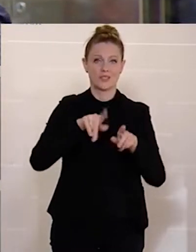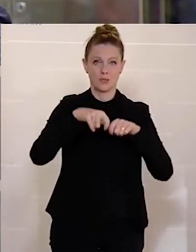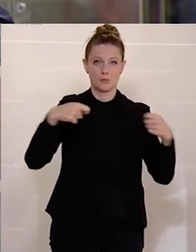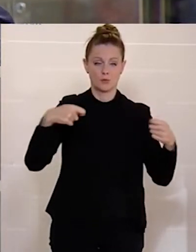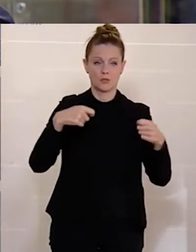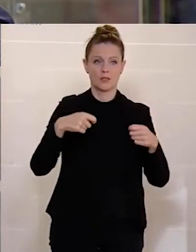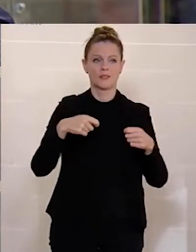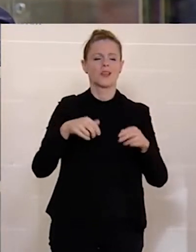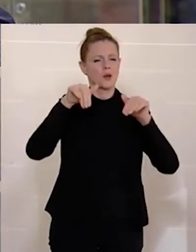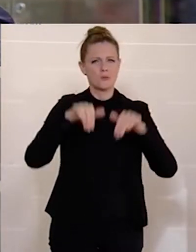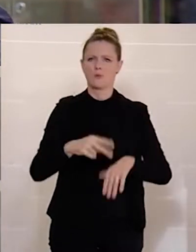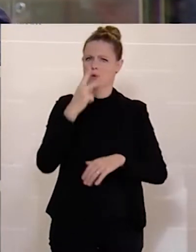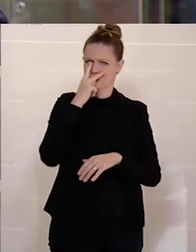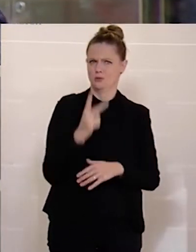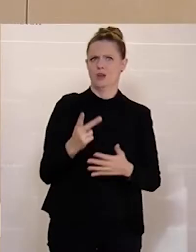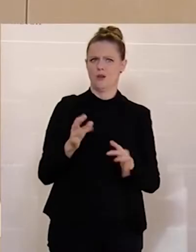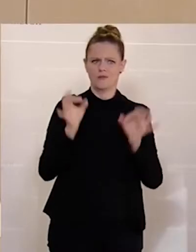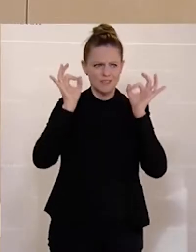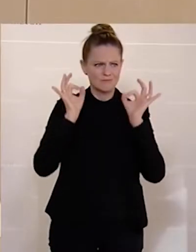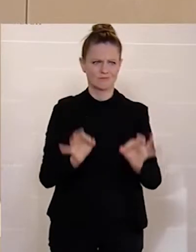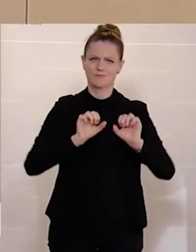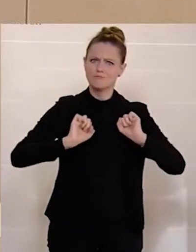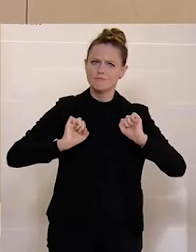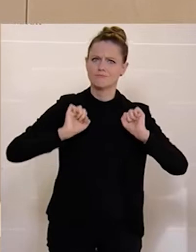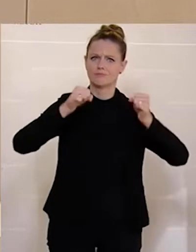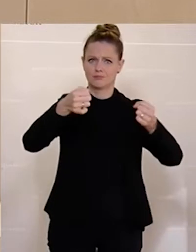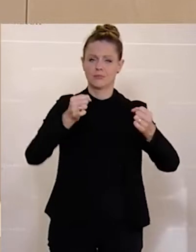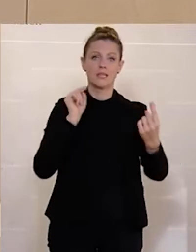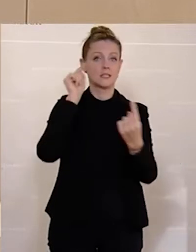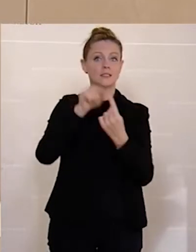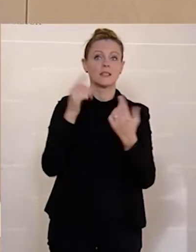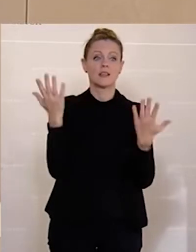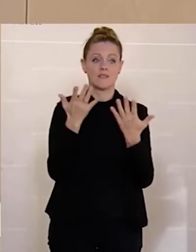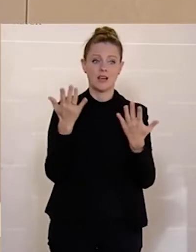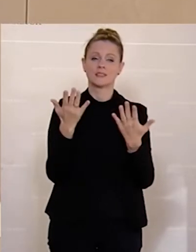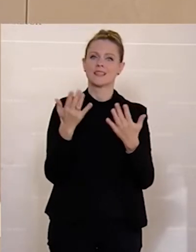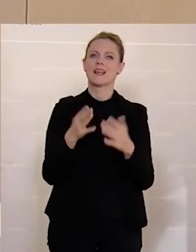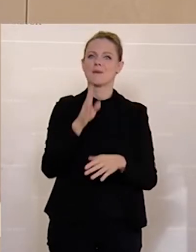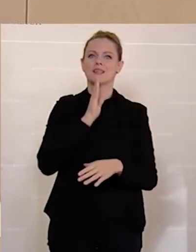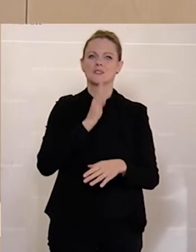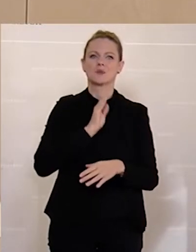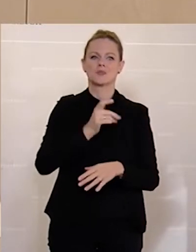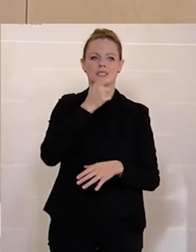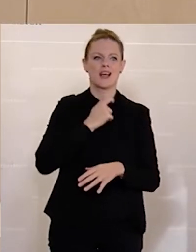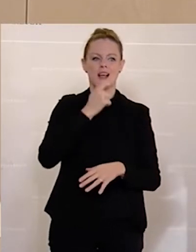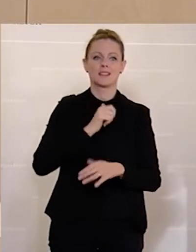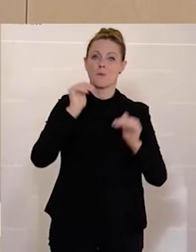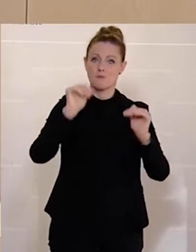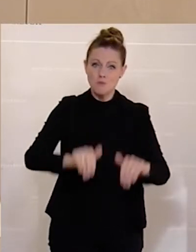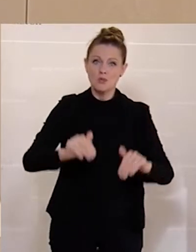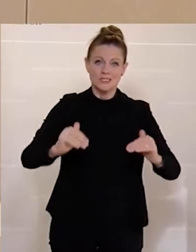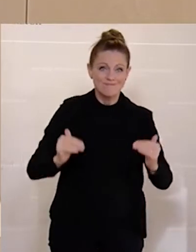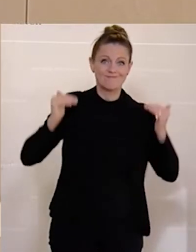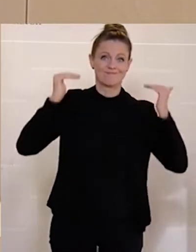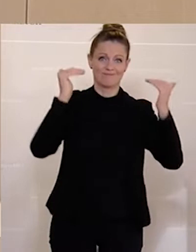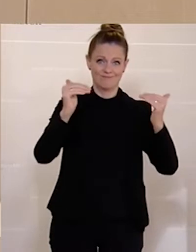Kopf aus den Sand genommen werden. Da muss einfach endlich etwas getan werden. Und es geht darum, dass das faktische Pensionsalter endlich angehoben wird.